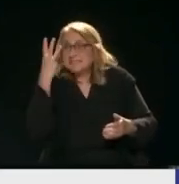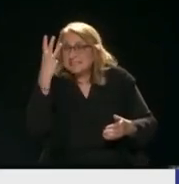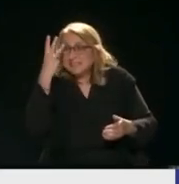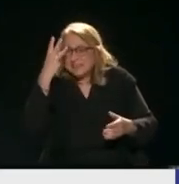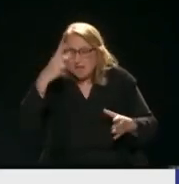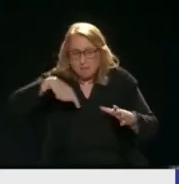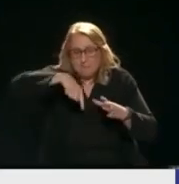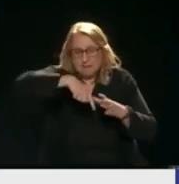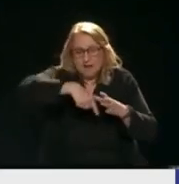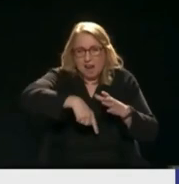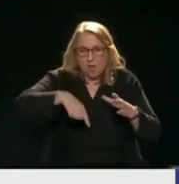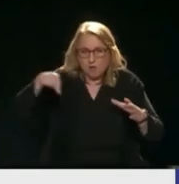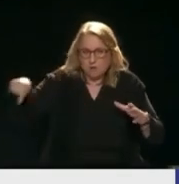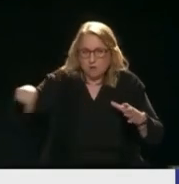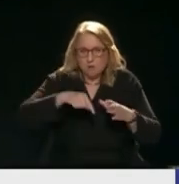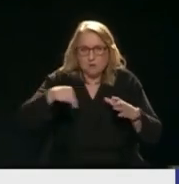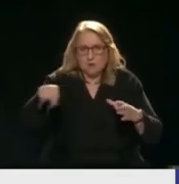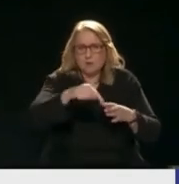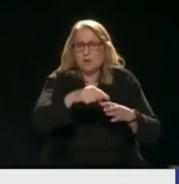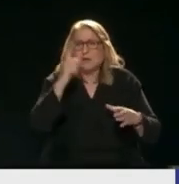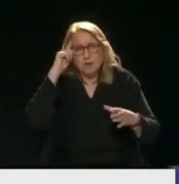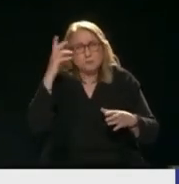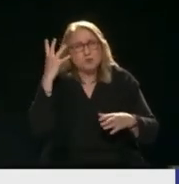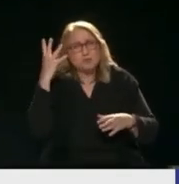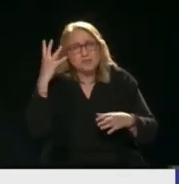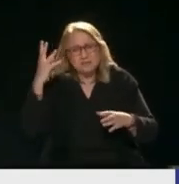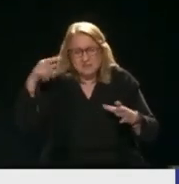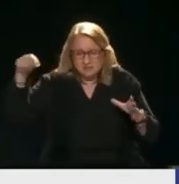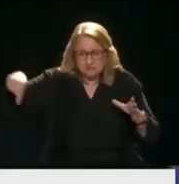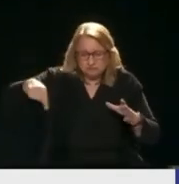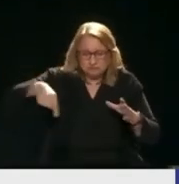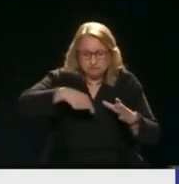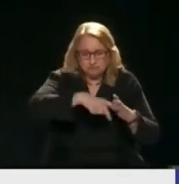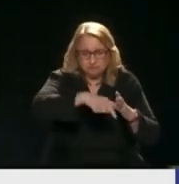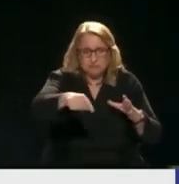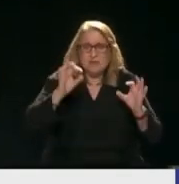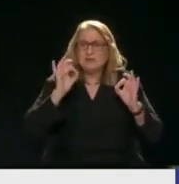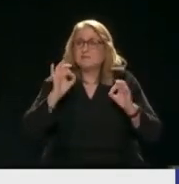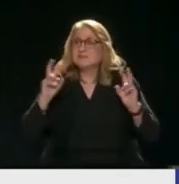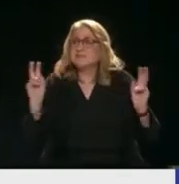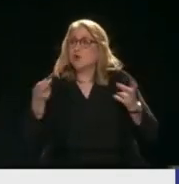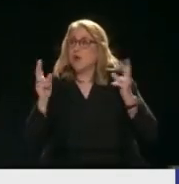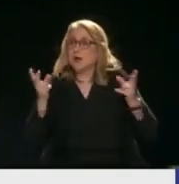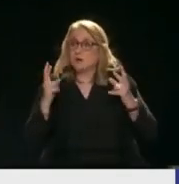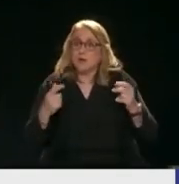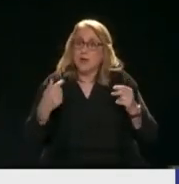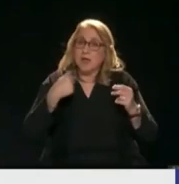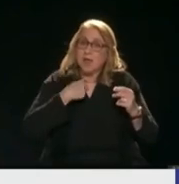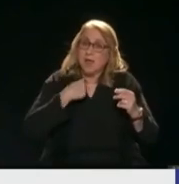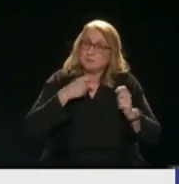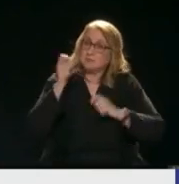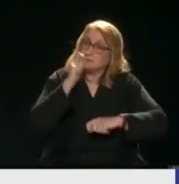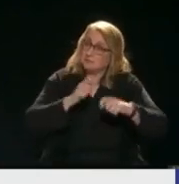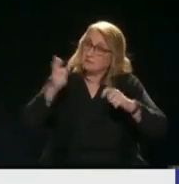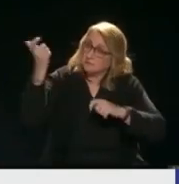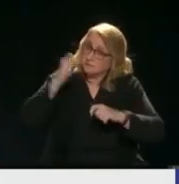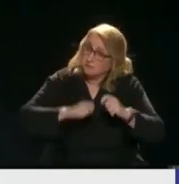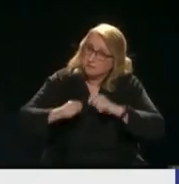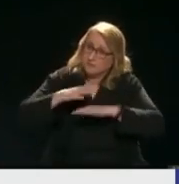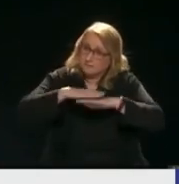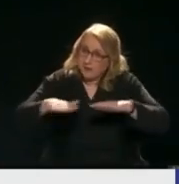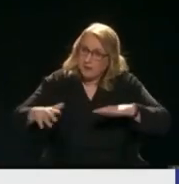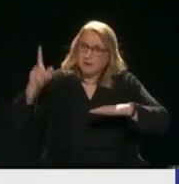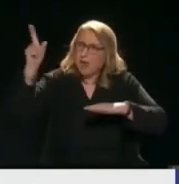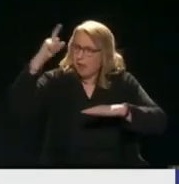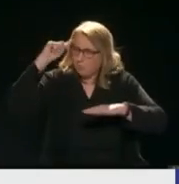Ελλάδα Και τέσσερες πηγές νομίζω Φυσικού αερίου Δηλαδή θα δώσουμε εμείς Να φτιάξουμε δάνειο Να φτιάξει πλατφόρμα Ένας γελίος